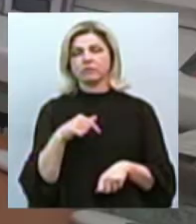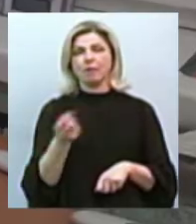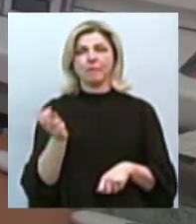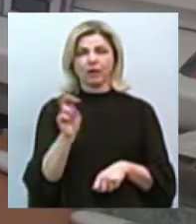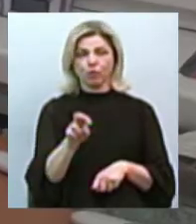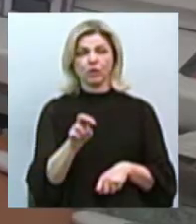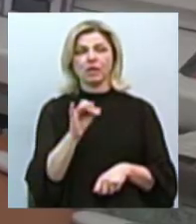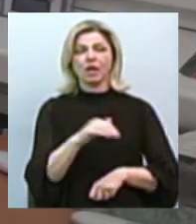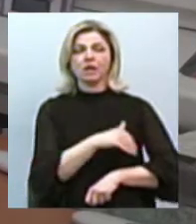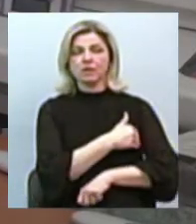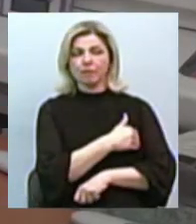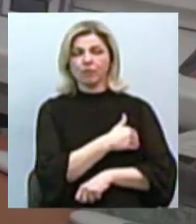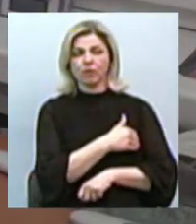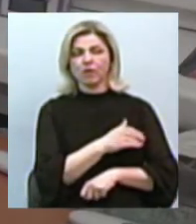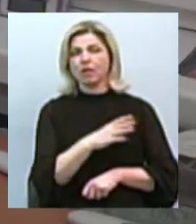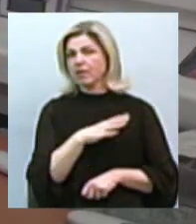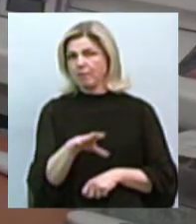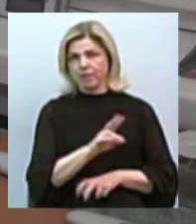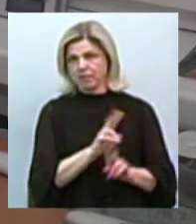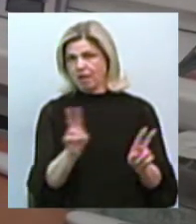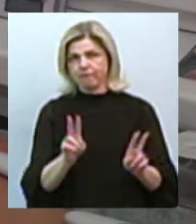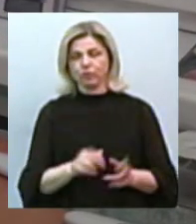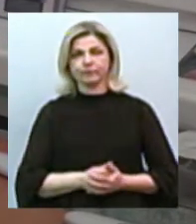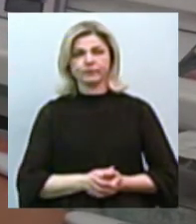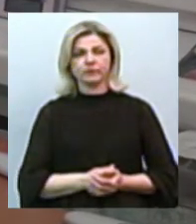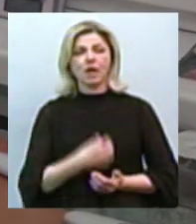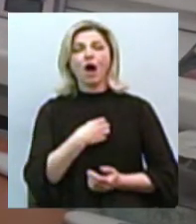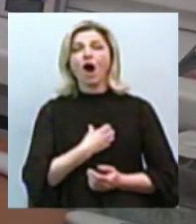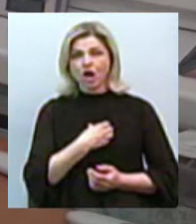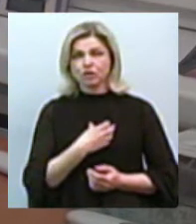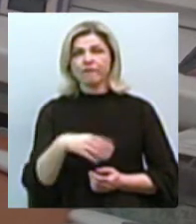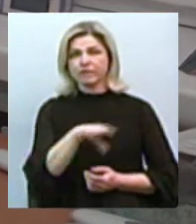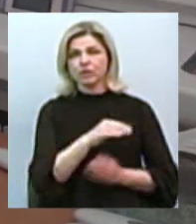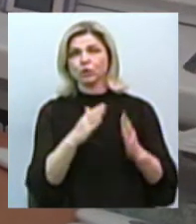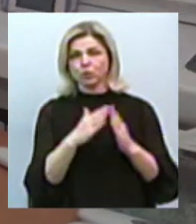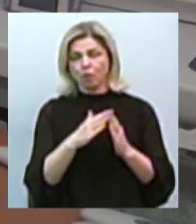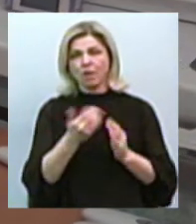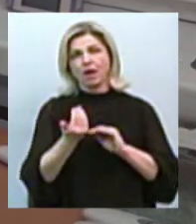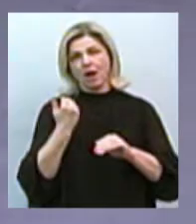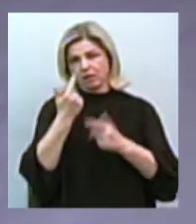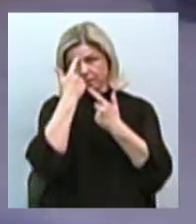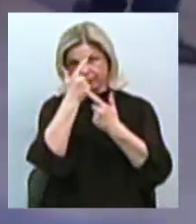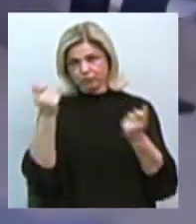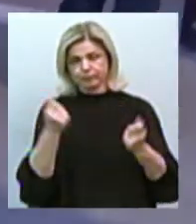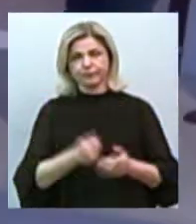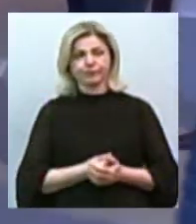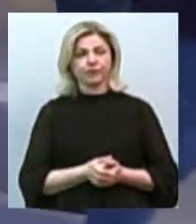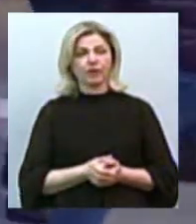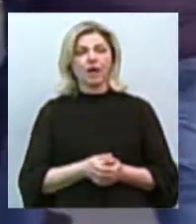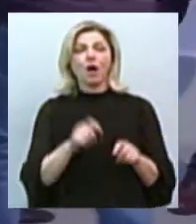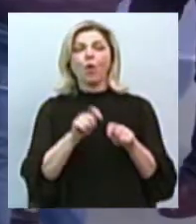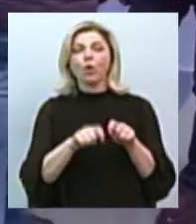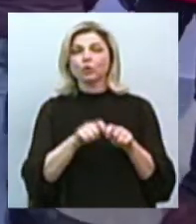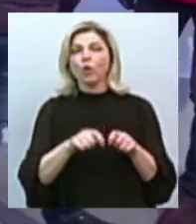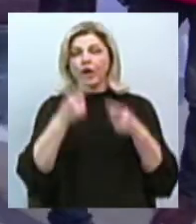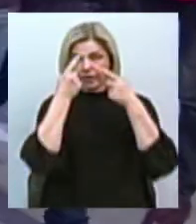приходять і температури не було ще нікого. З кашлем всі сидять вдома, ми їх зарані предупредили. На цьому контрольно-технічному